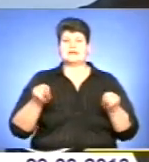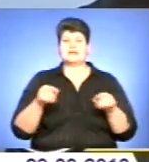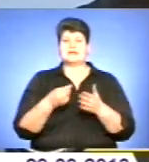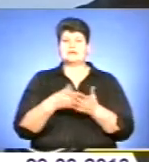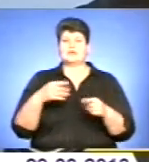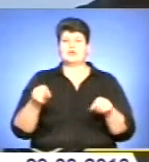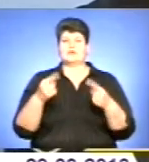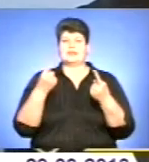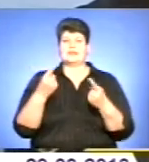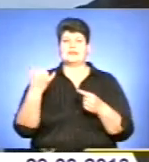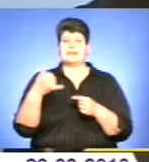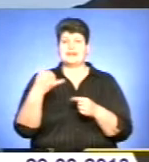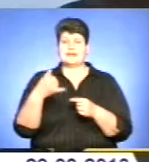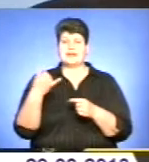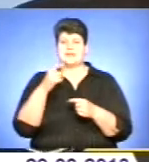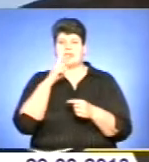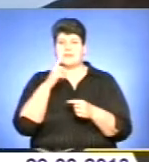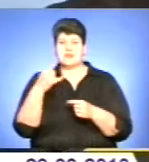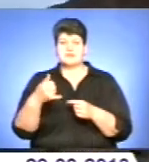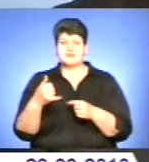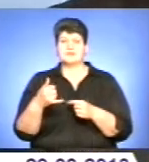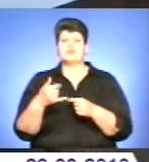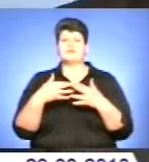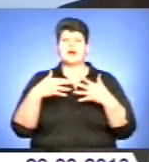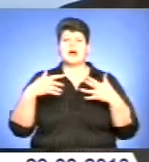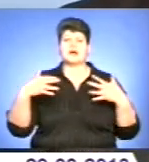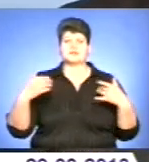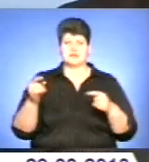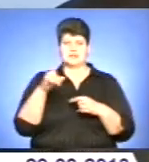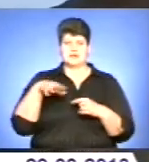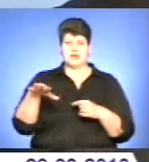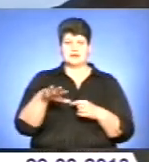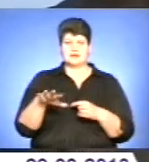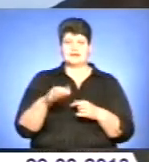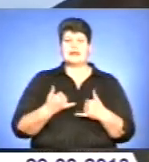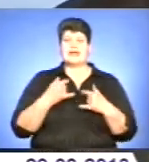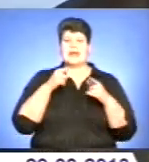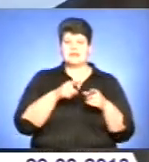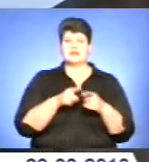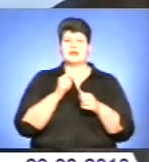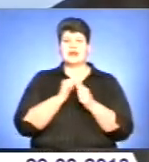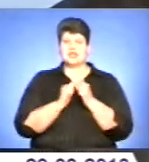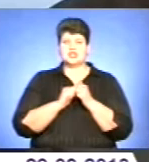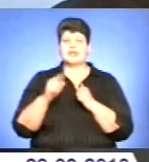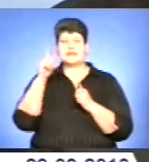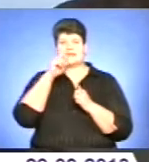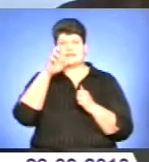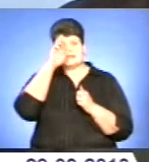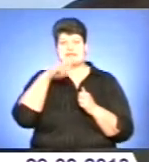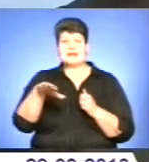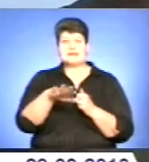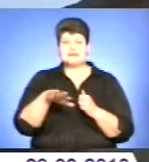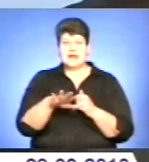нефтопродукти в різних країнах. А для цього вже кожна країна, і як ми